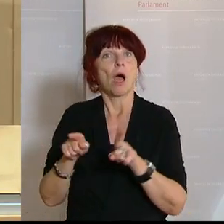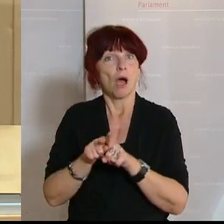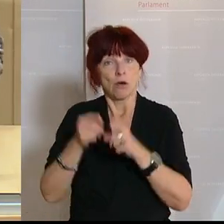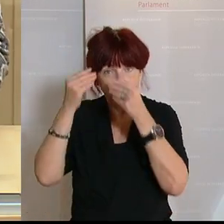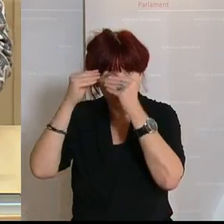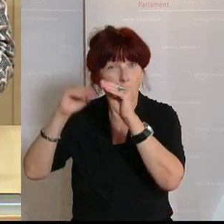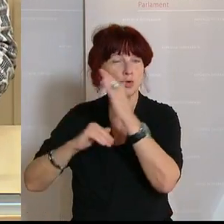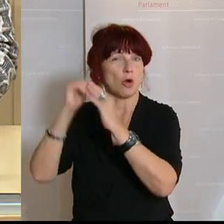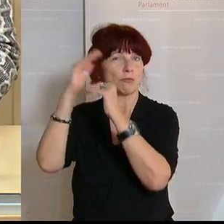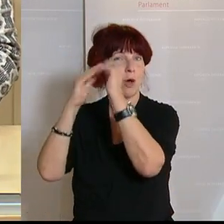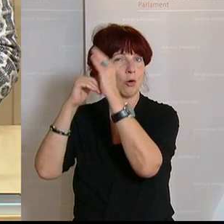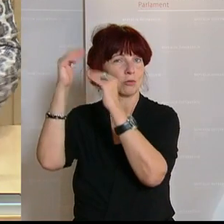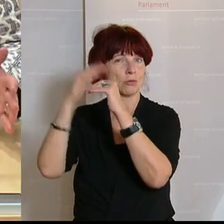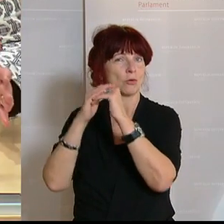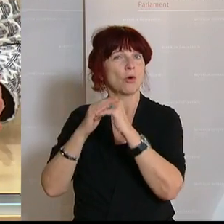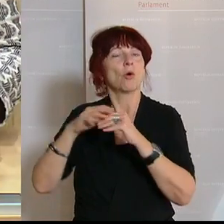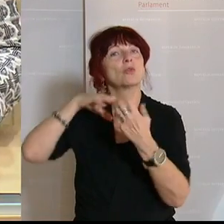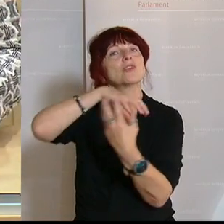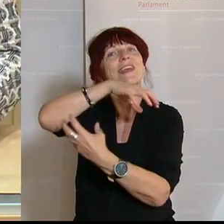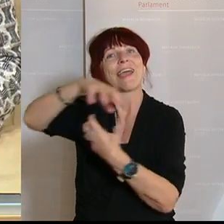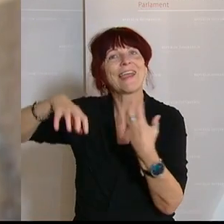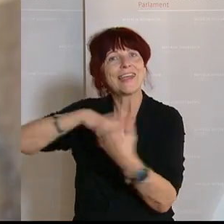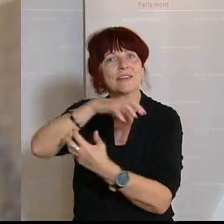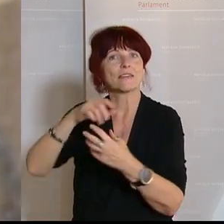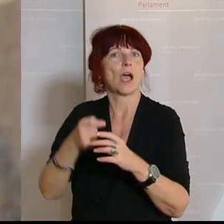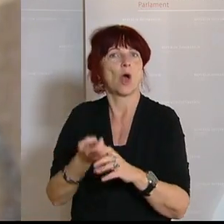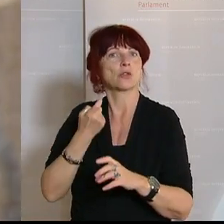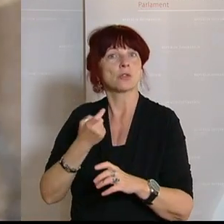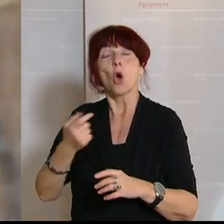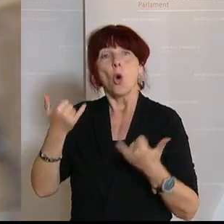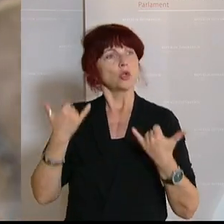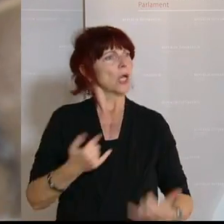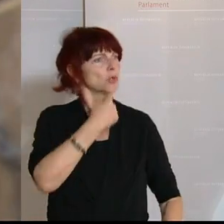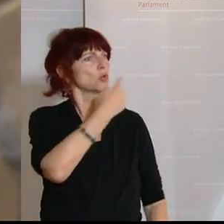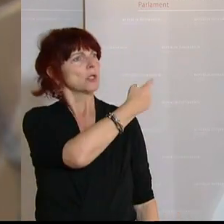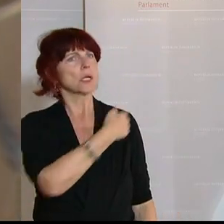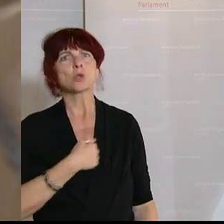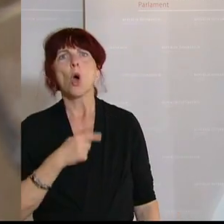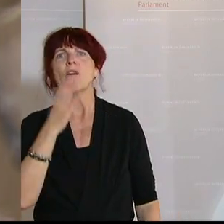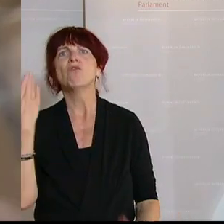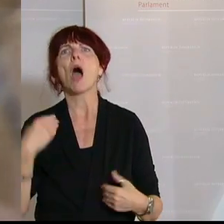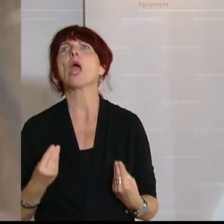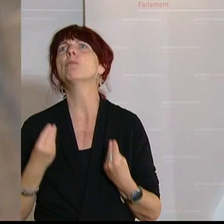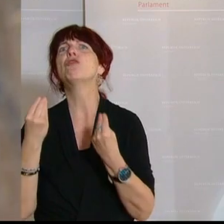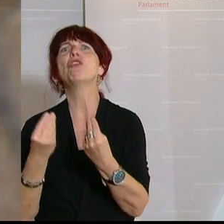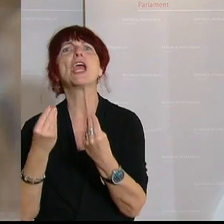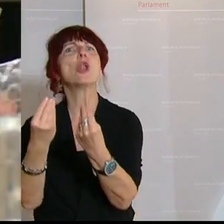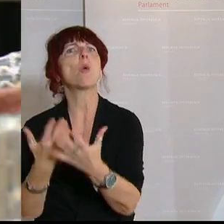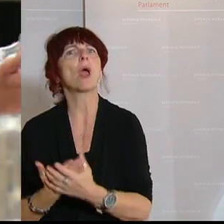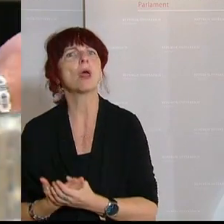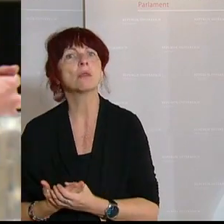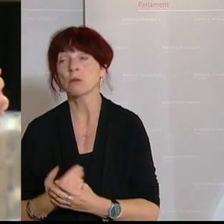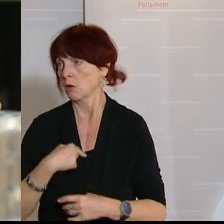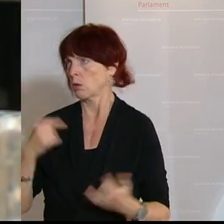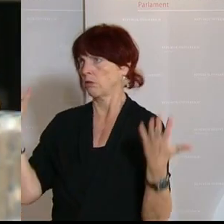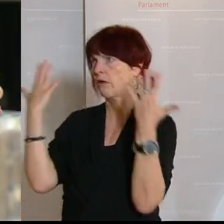haben Sie gesagt, das waren ja nur Empfehlungen und Ersuchen. Und jetzt bin ich vollends verwirrt, weil die letzten Wochen sind Berichte